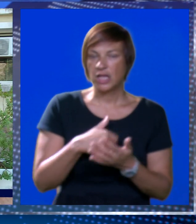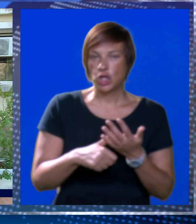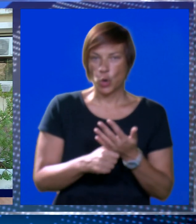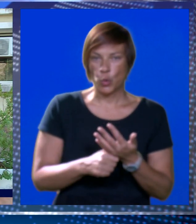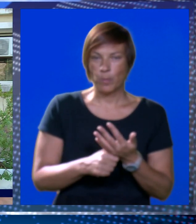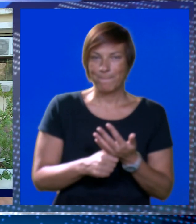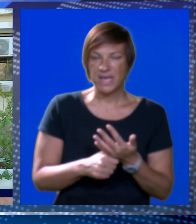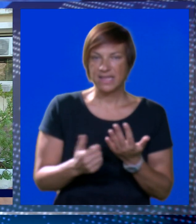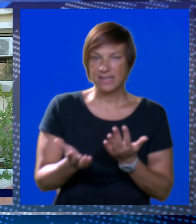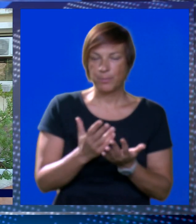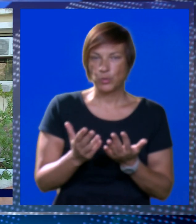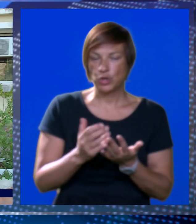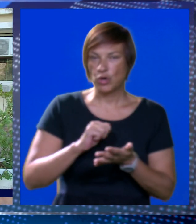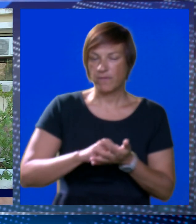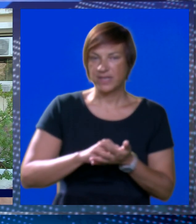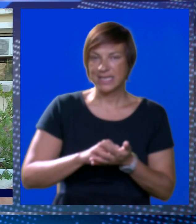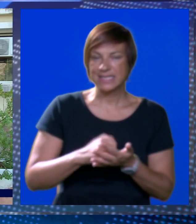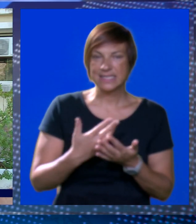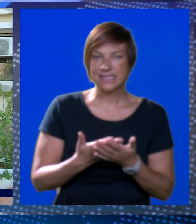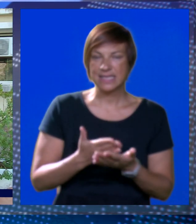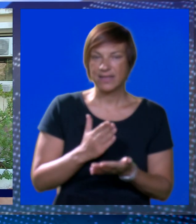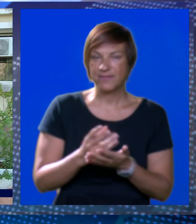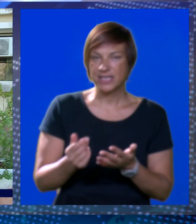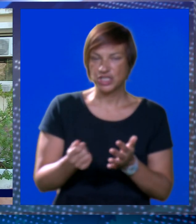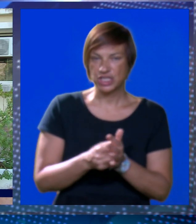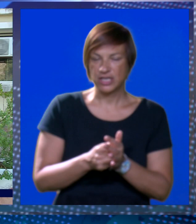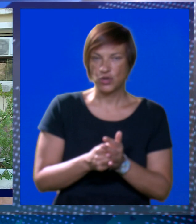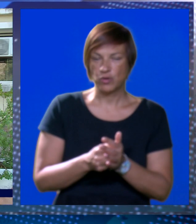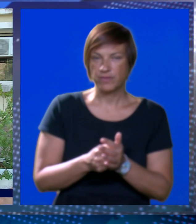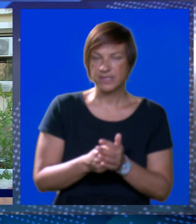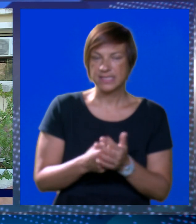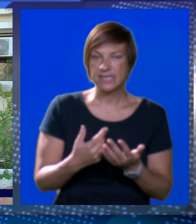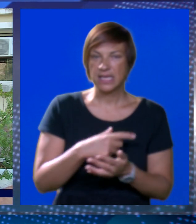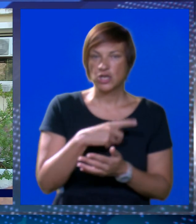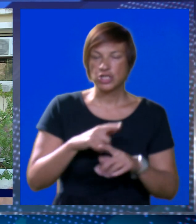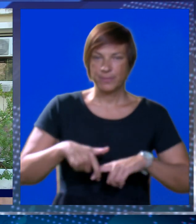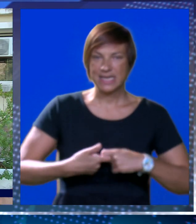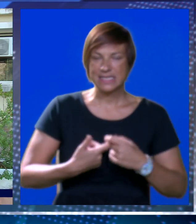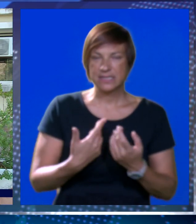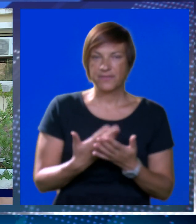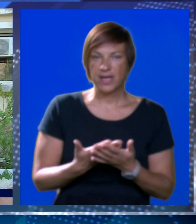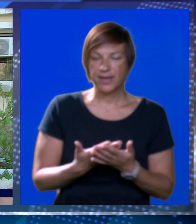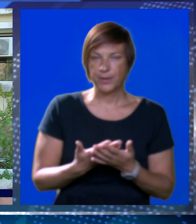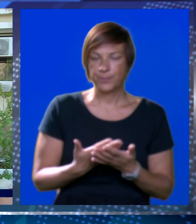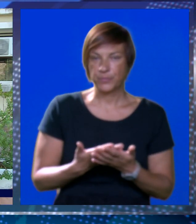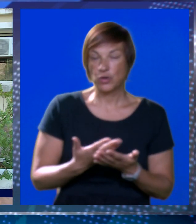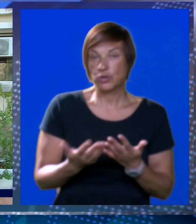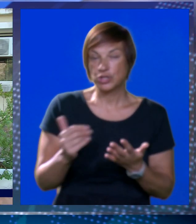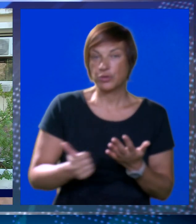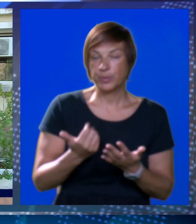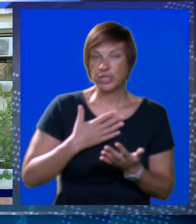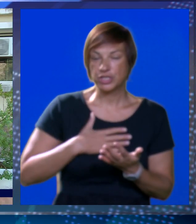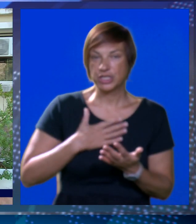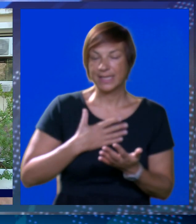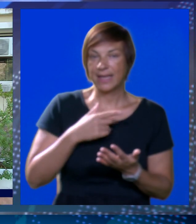njeni osobni dokumenti, putovnica, osobna iskaznica, veći novčani iznos nešto osobnih stvari. Ono što bi